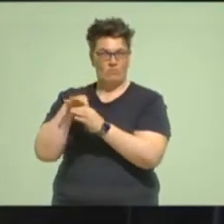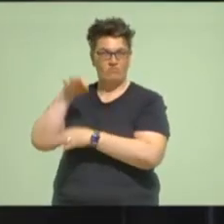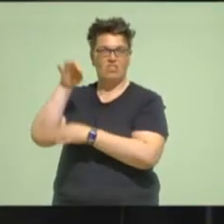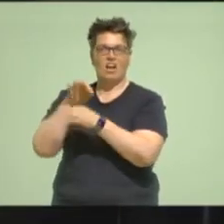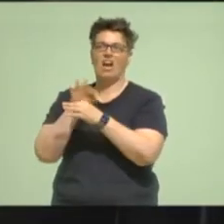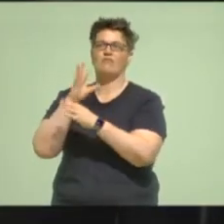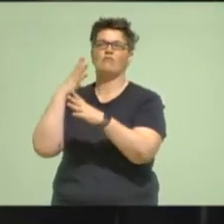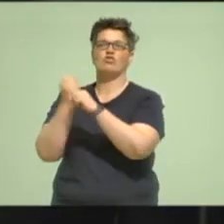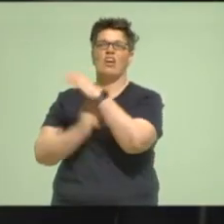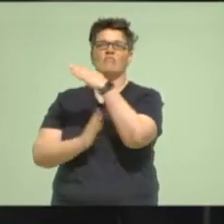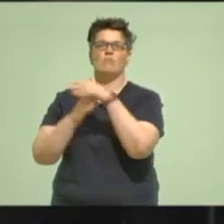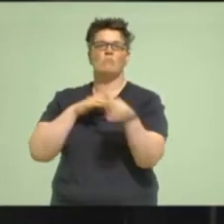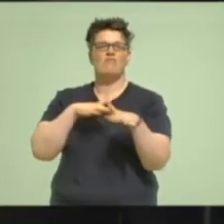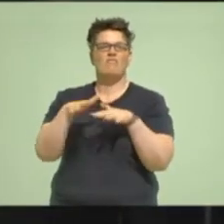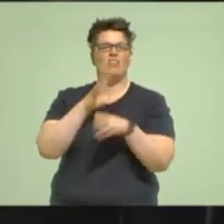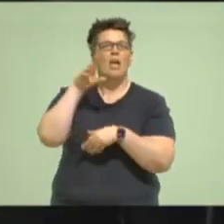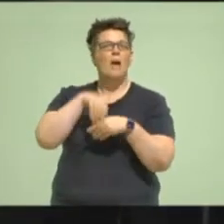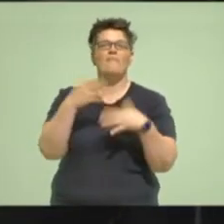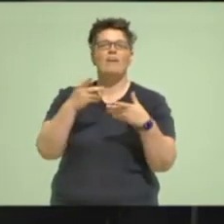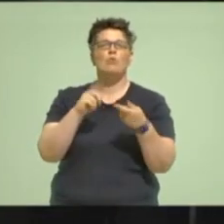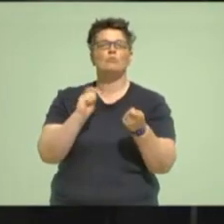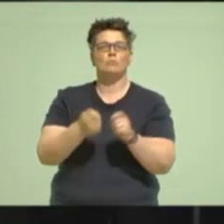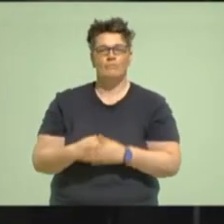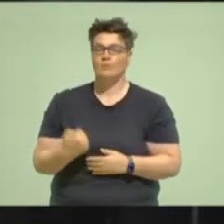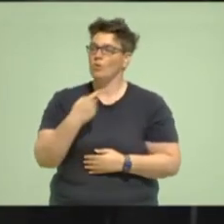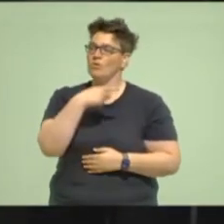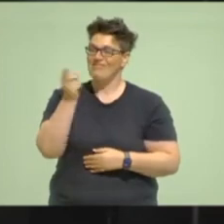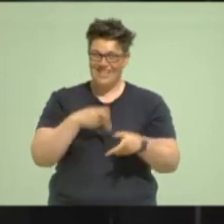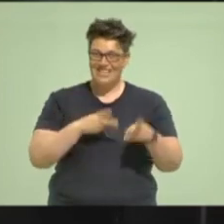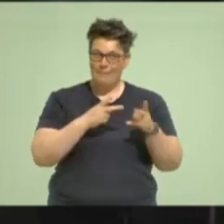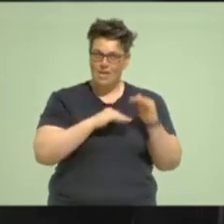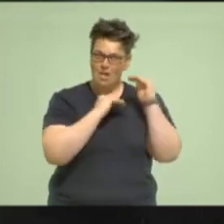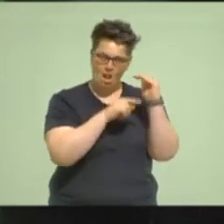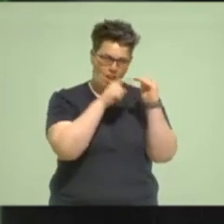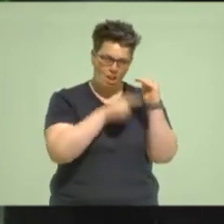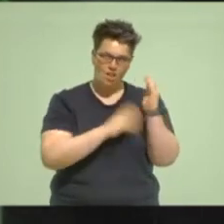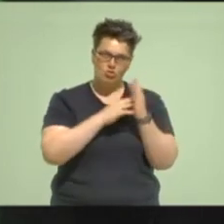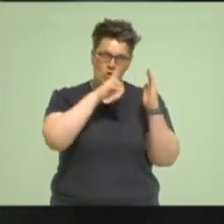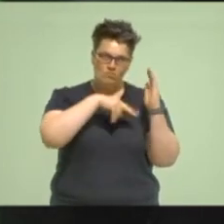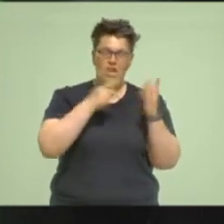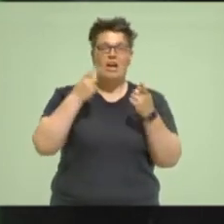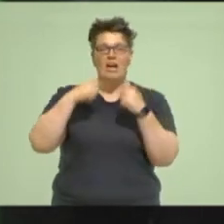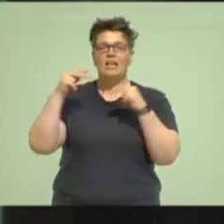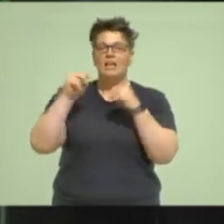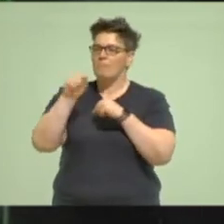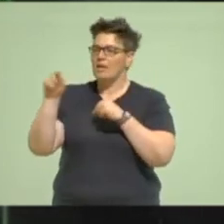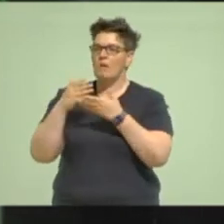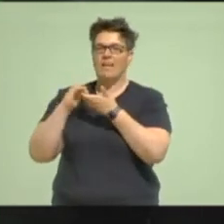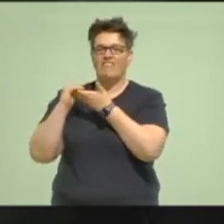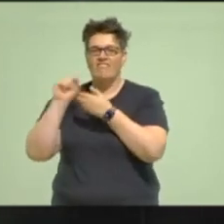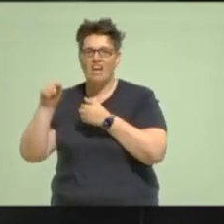Und ihr habt das Kapitel gelesen und so wie mir aus anderen Kapiteln von Gewerkschaften, von